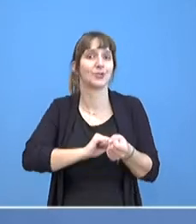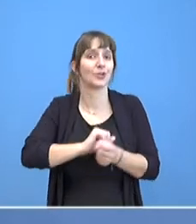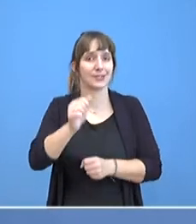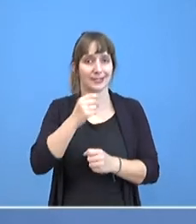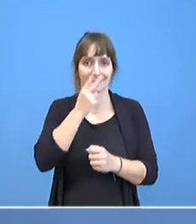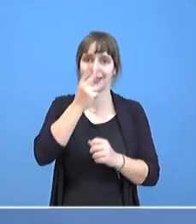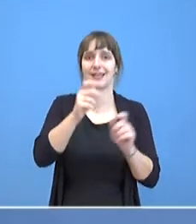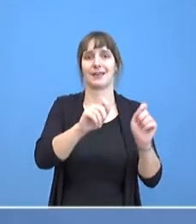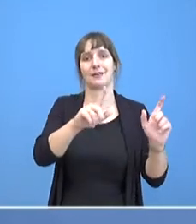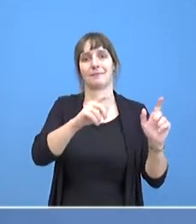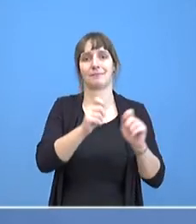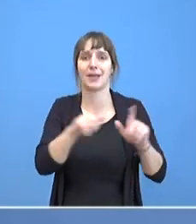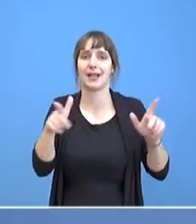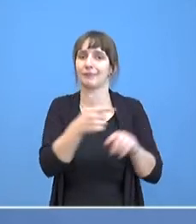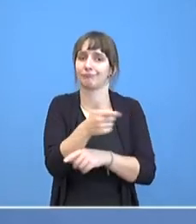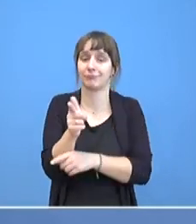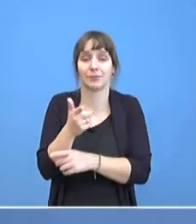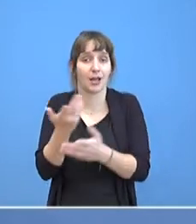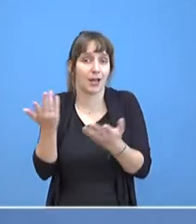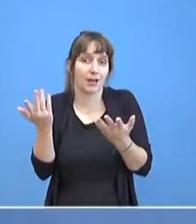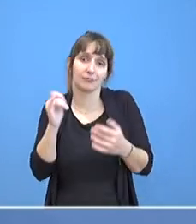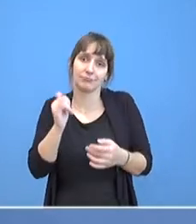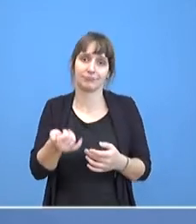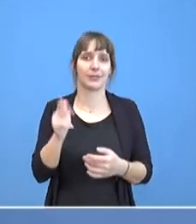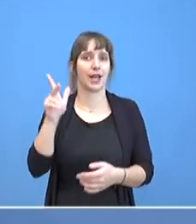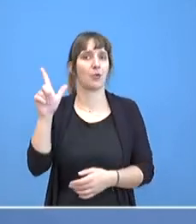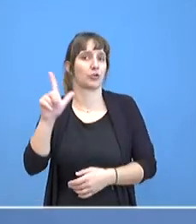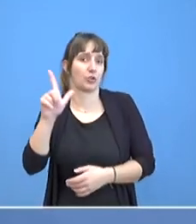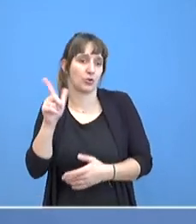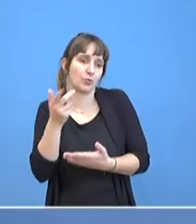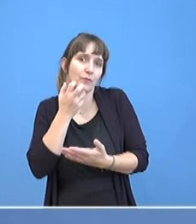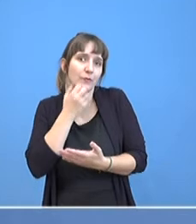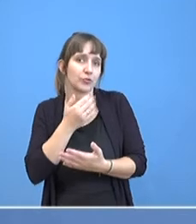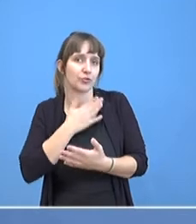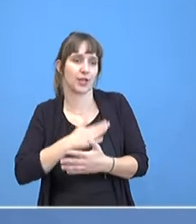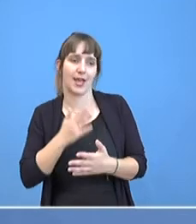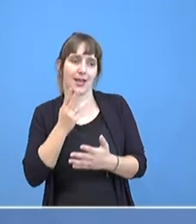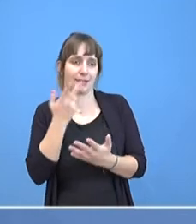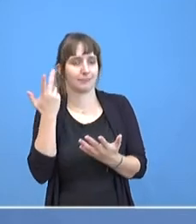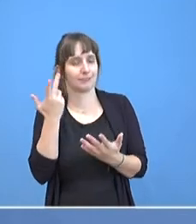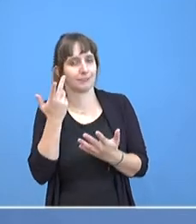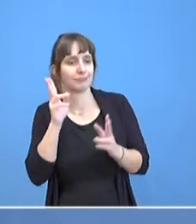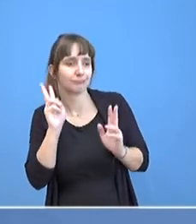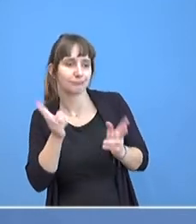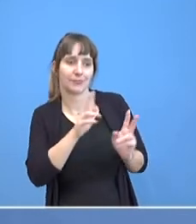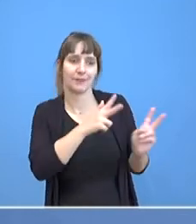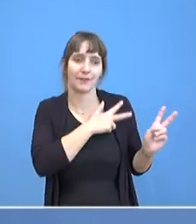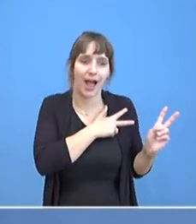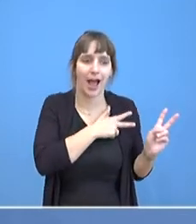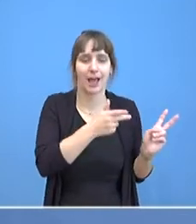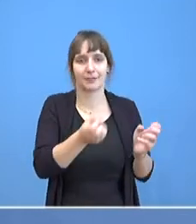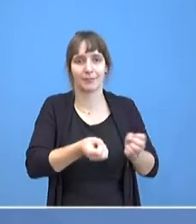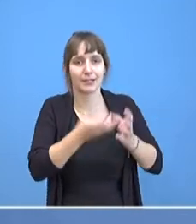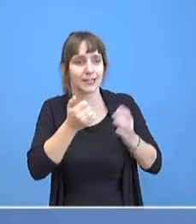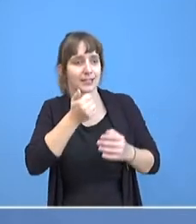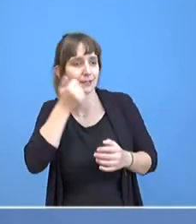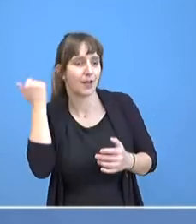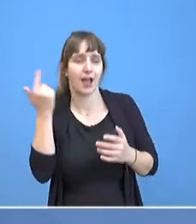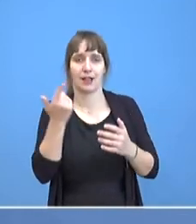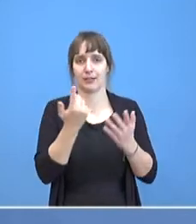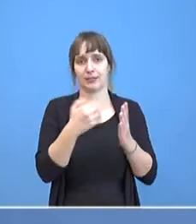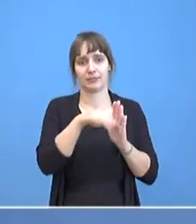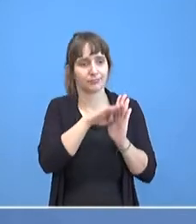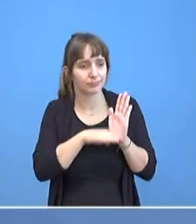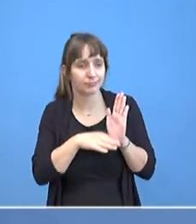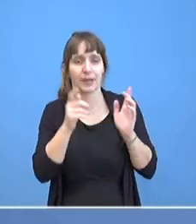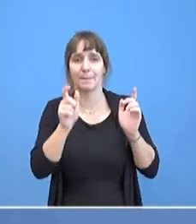Offensichtlich möchte Herr Lukaschenka auf diese Art und Weise verhindern, dass die Wahrheit über das, was an Repression, an Gewalt, an Missachtung